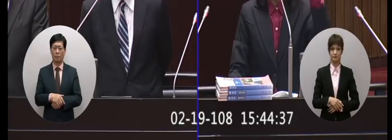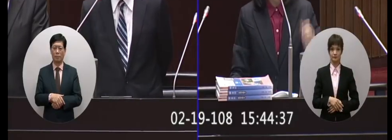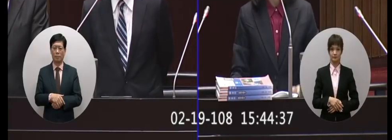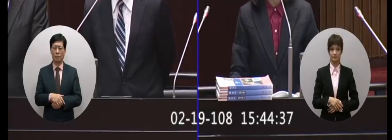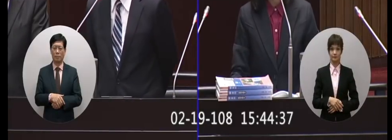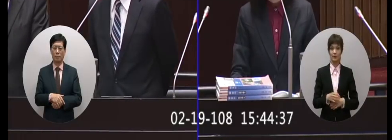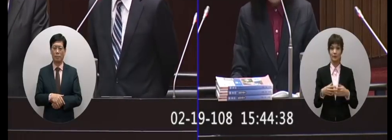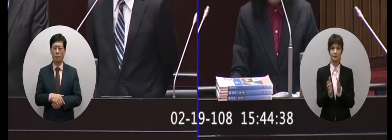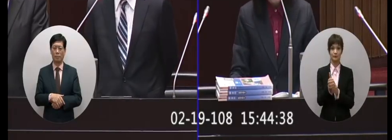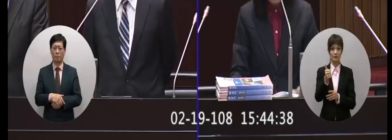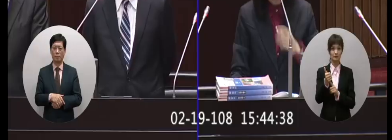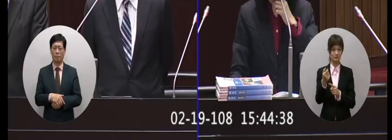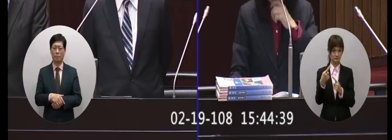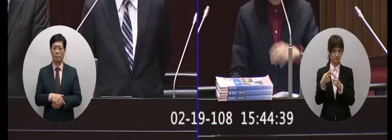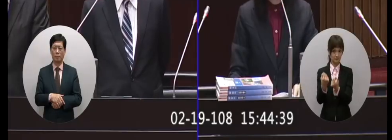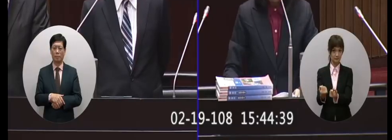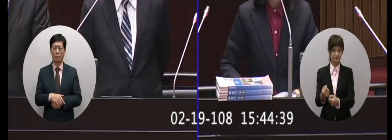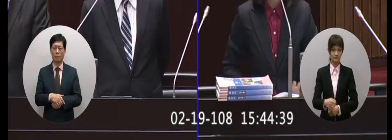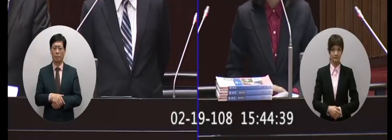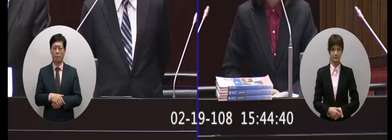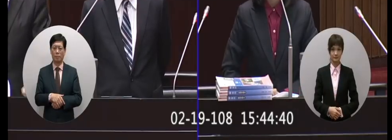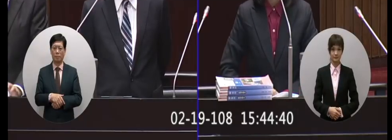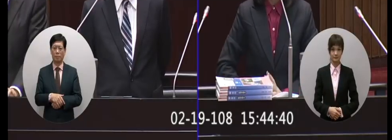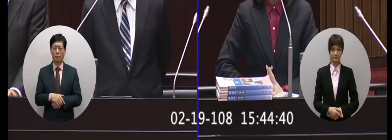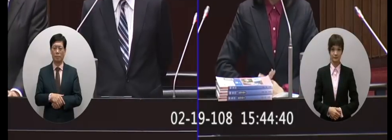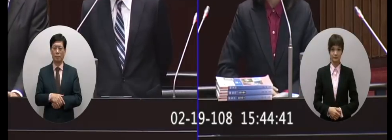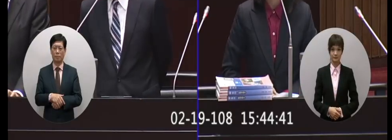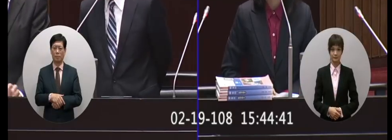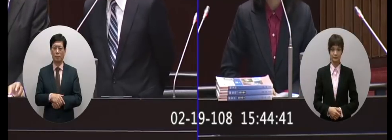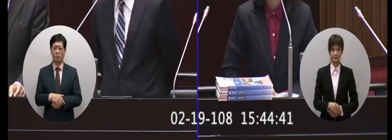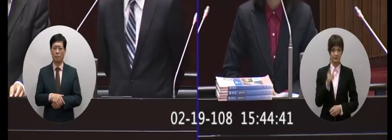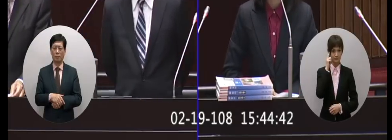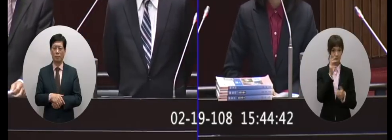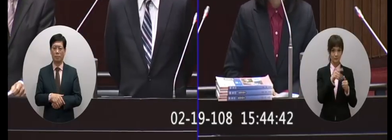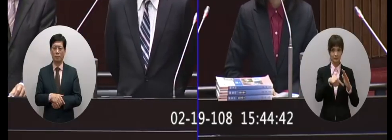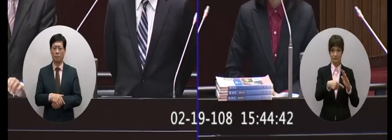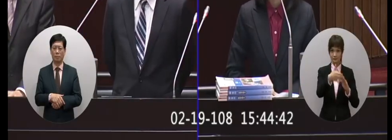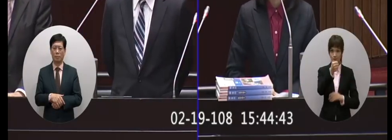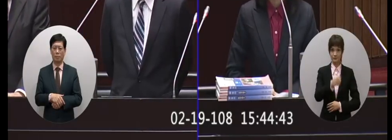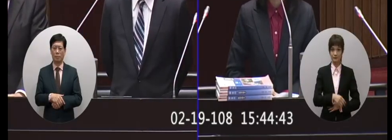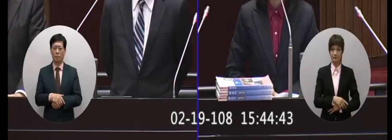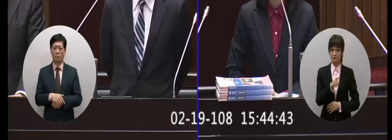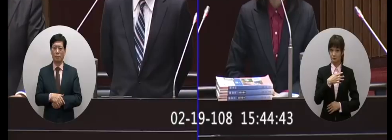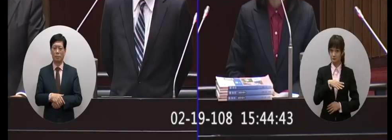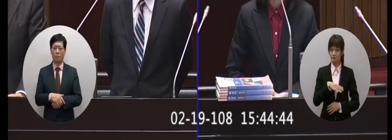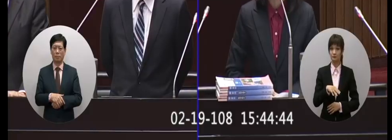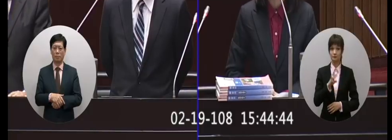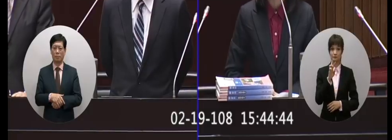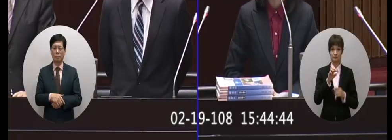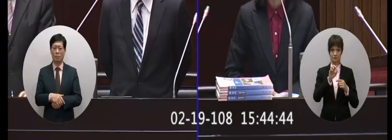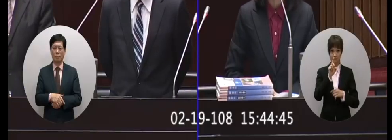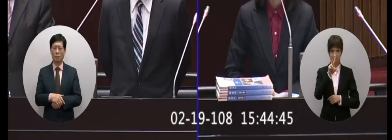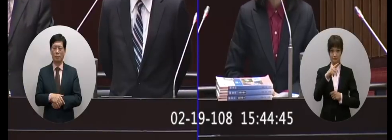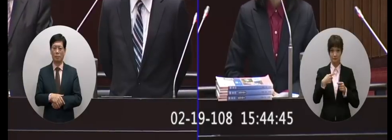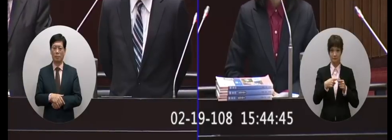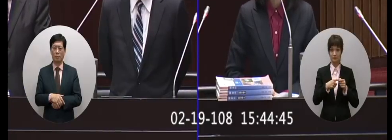沒有 部長可以繼續留著請問一下 院長你知不知道我們有因為十二年國教所謂的新